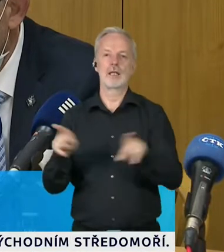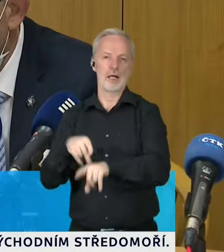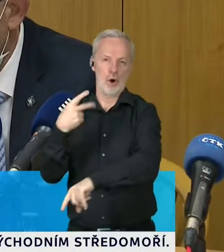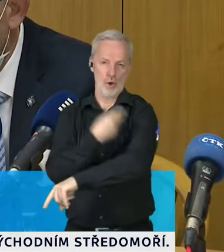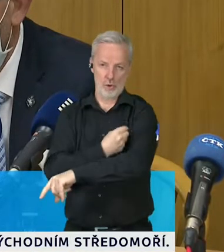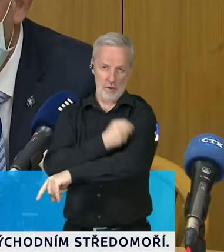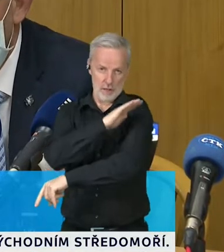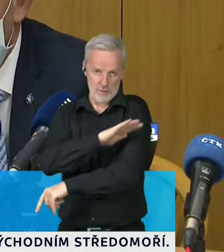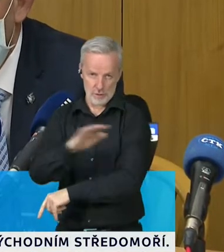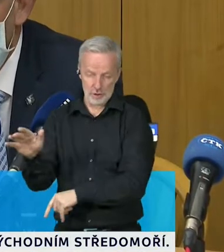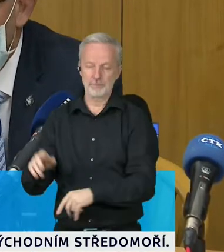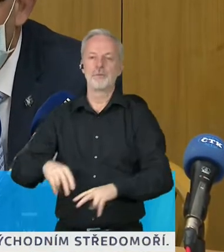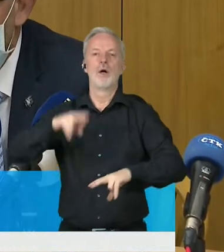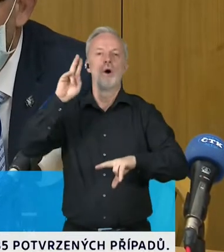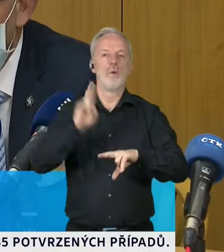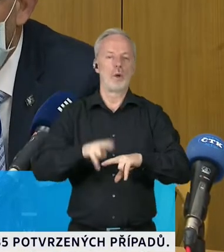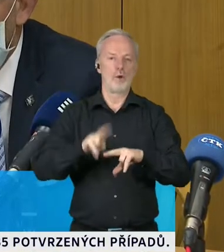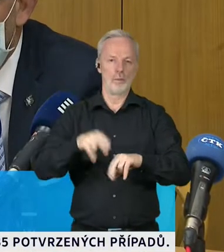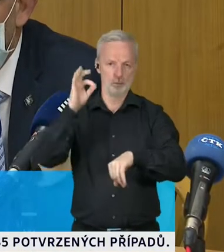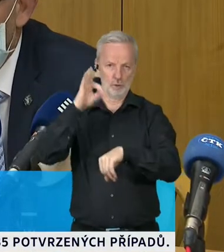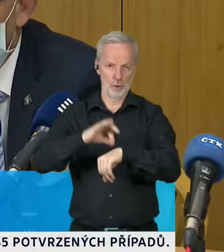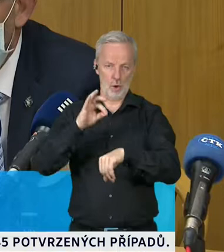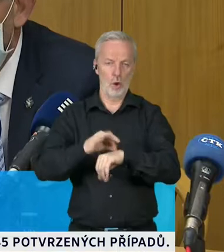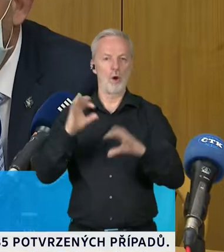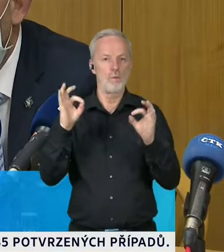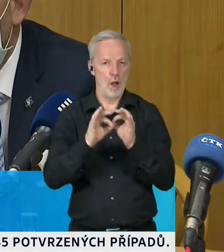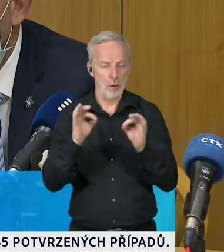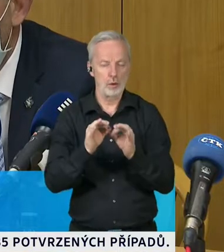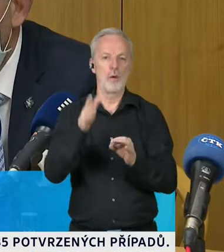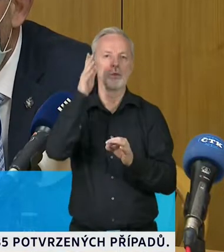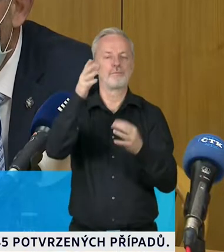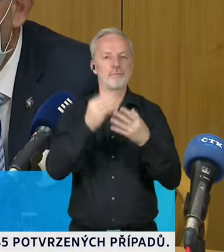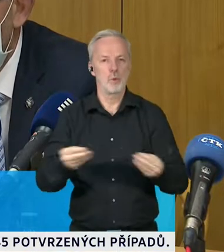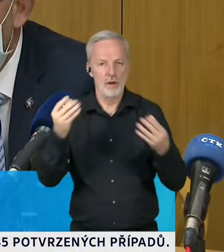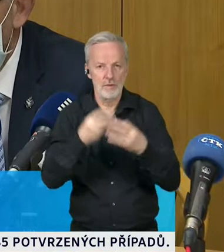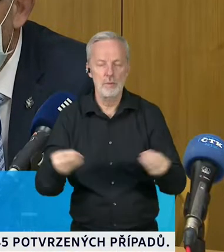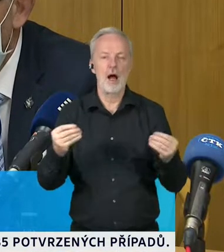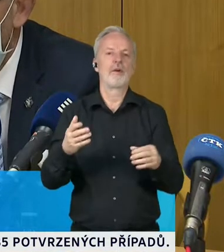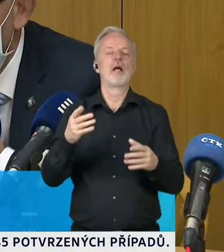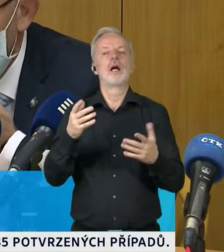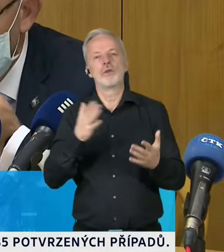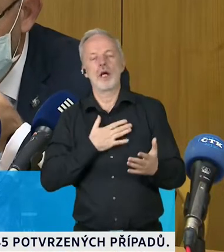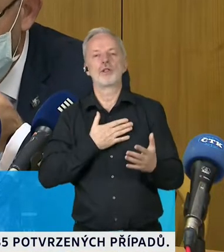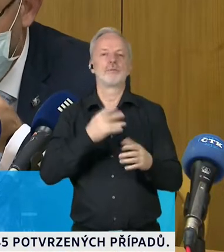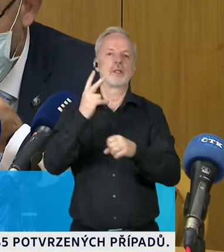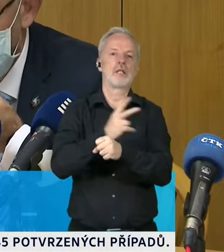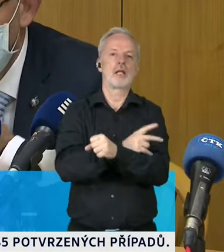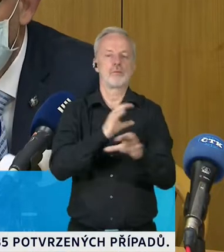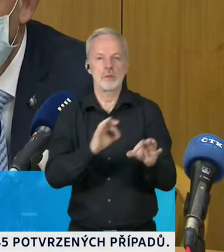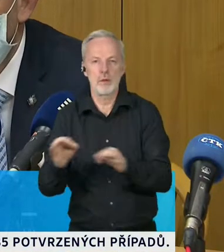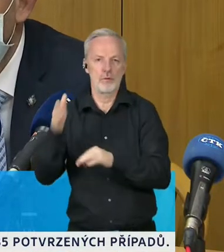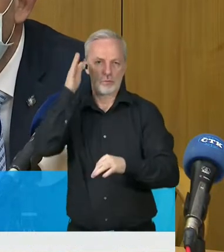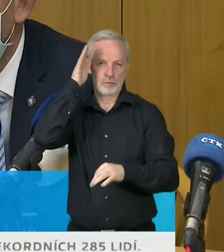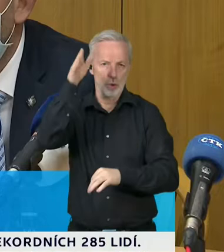doktor Blahuta potom zhrne současnou připravenost Českého státu na očkování a sdělí vám další detaily o tom,